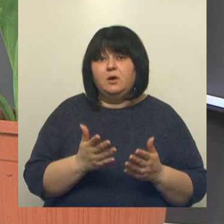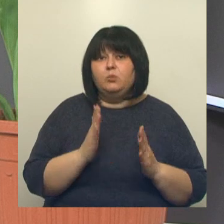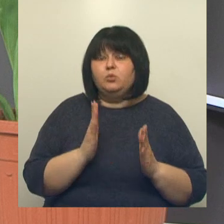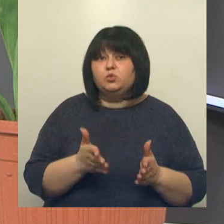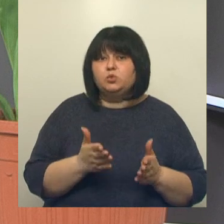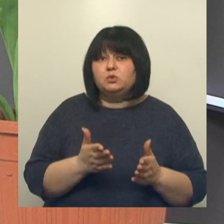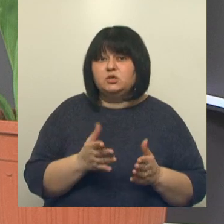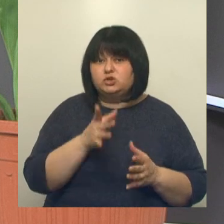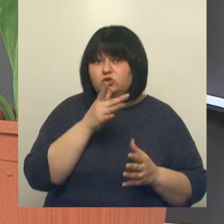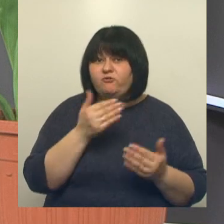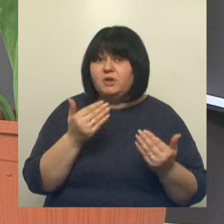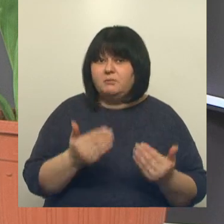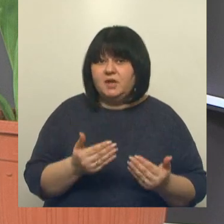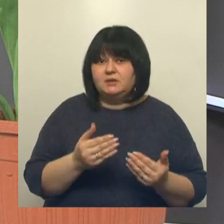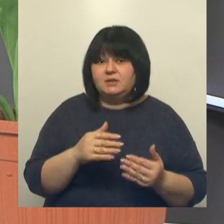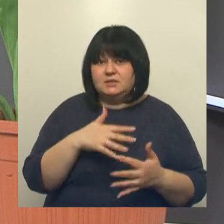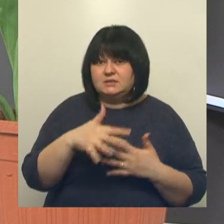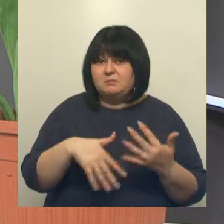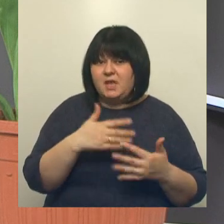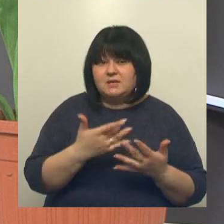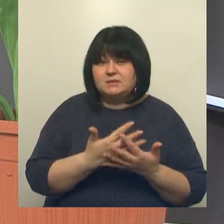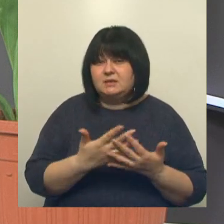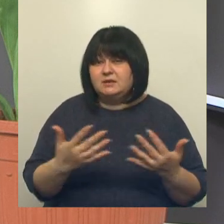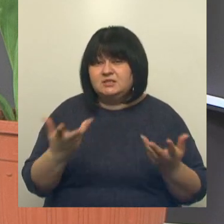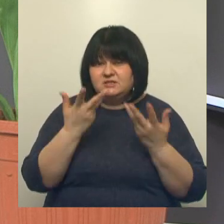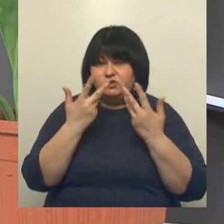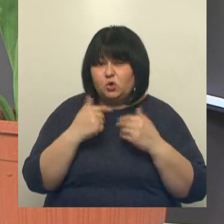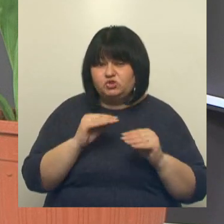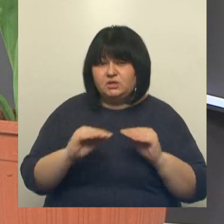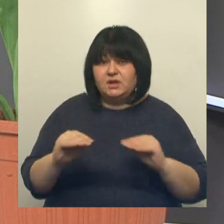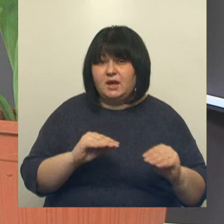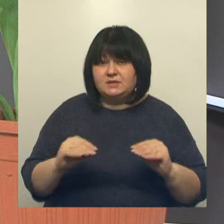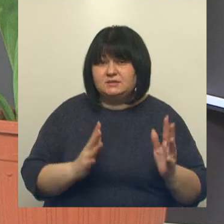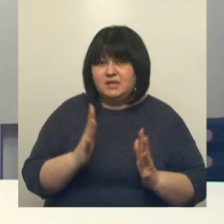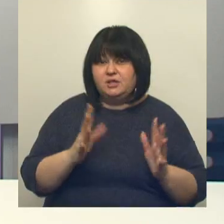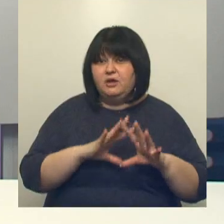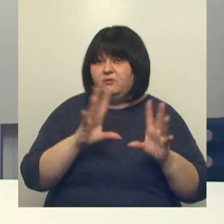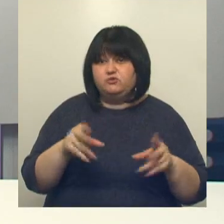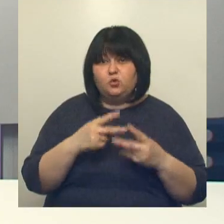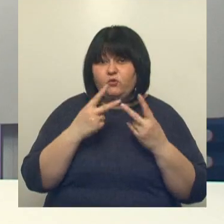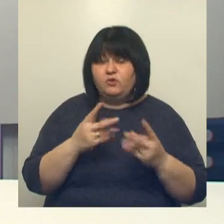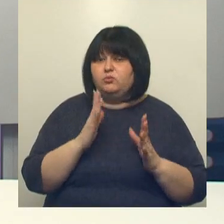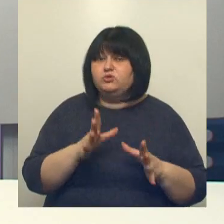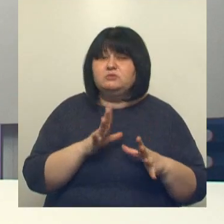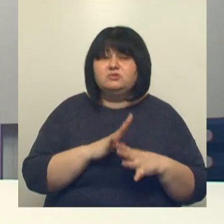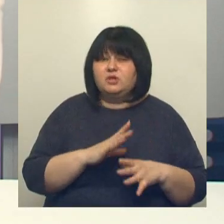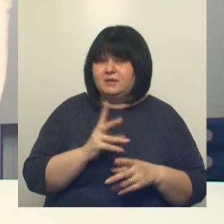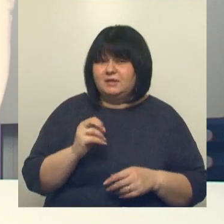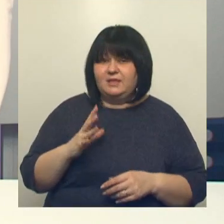будут современные смеси цветочных растений. Вы все увидите. Будем с нетерпением ждать.